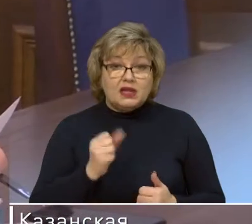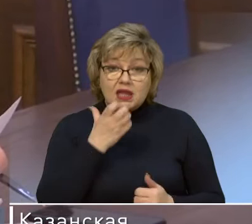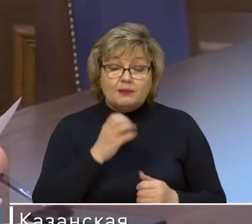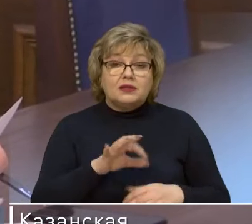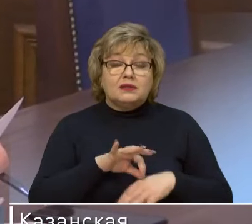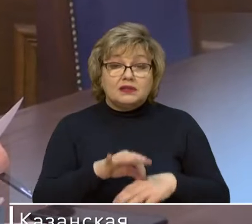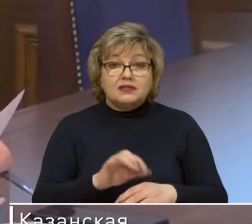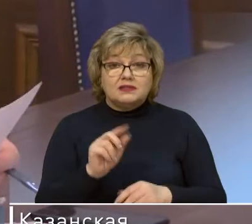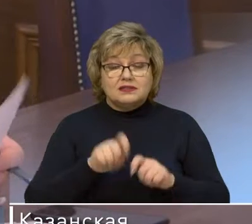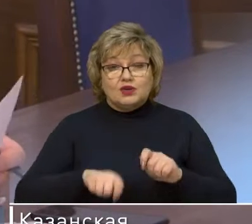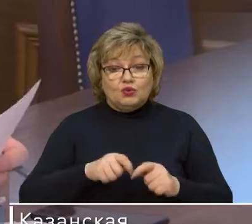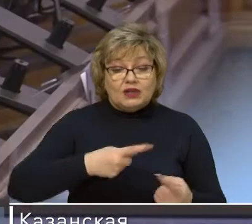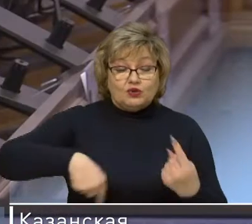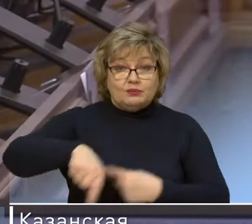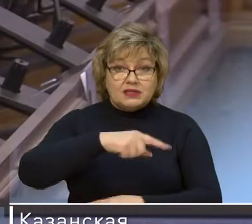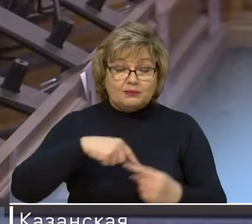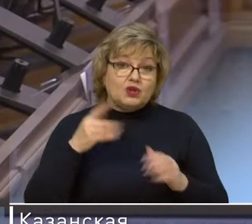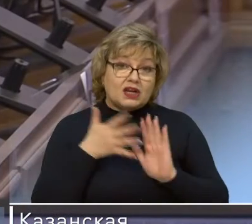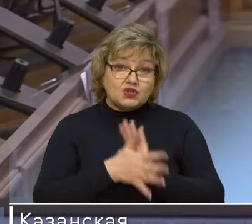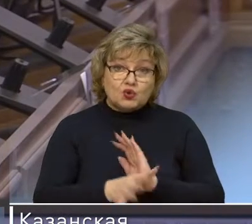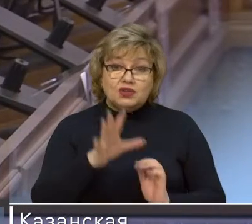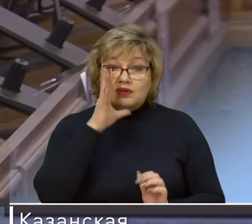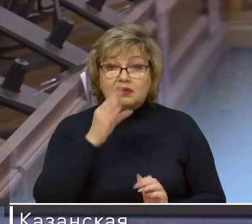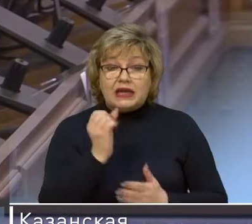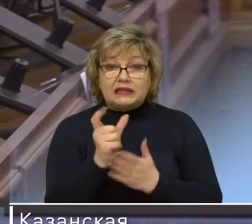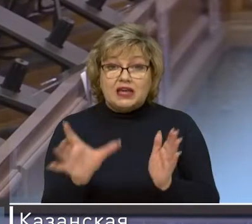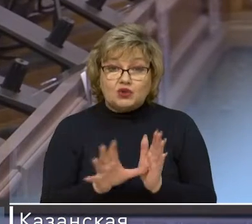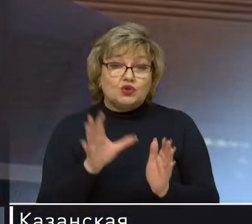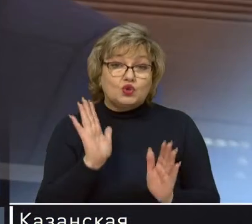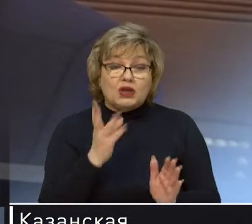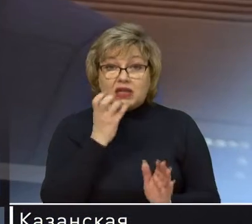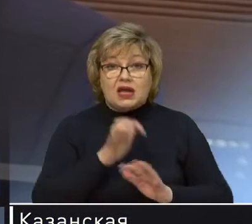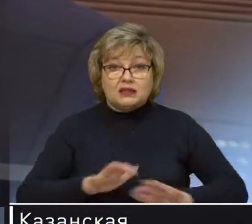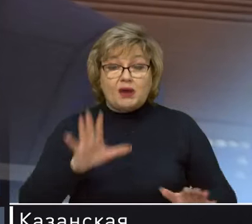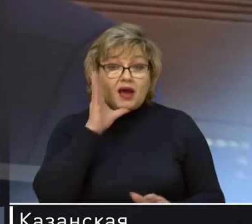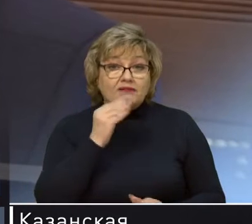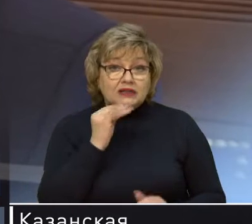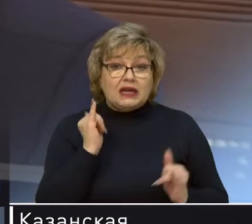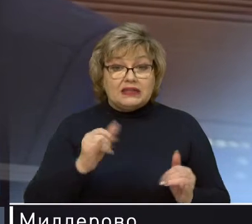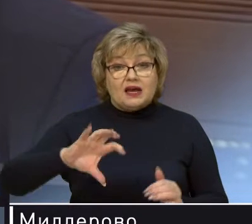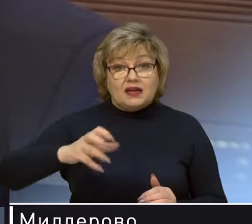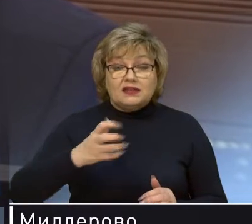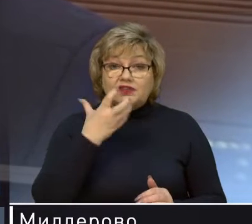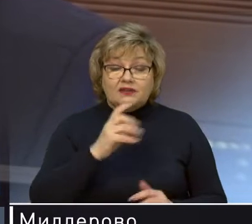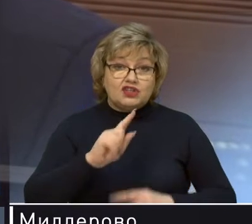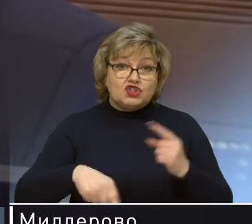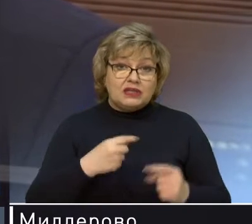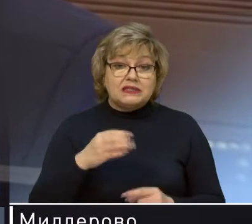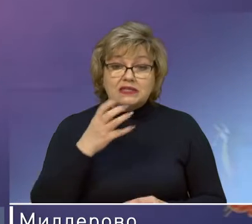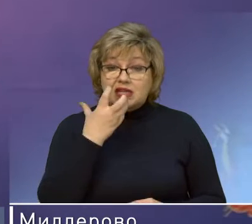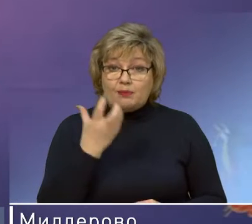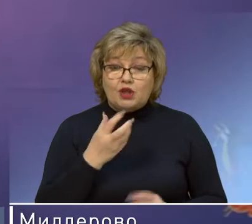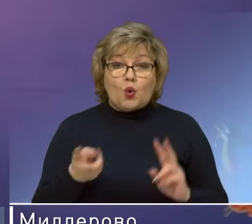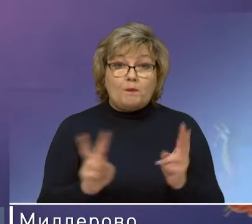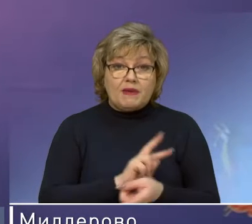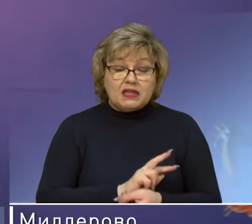циркулирует по замкнутому кругу, расходуя тепловую энергию только на отопление, а вода для кранов нагревается через теплообменник.